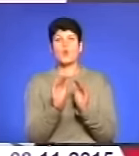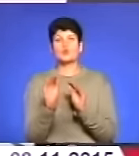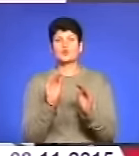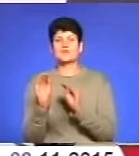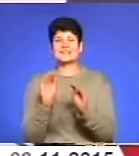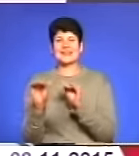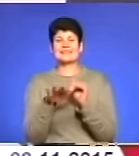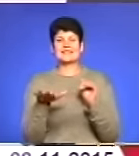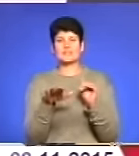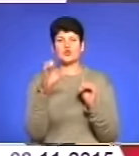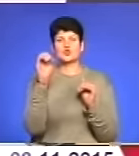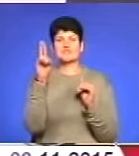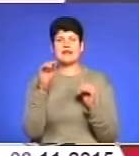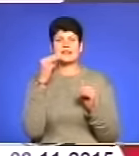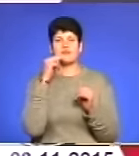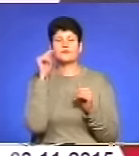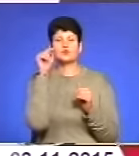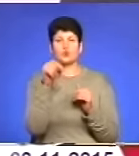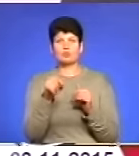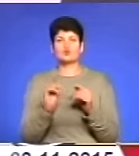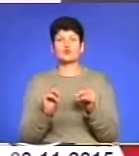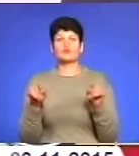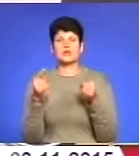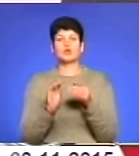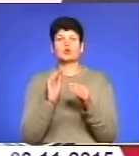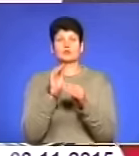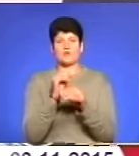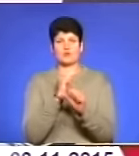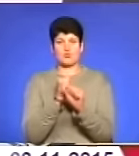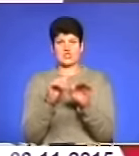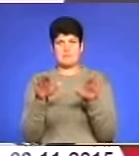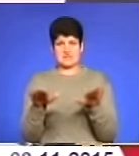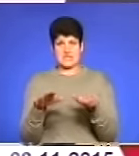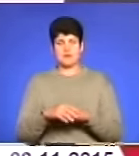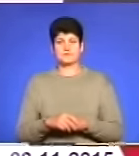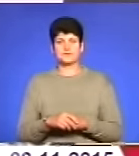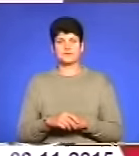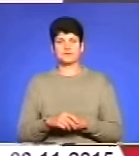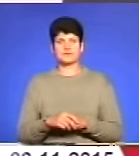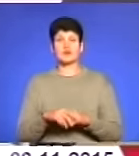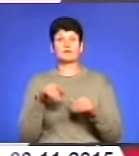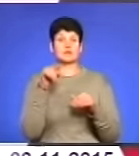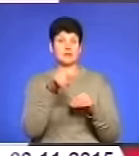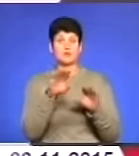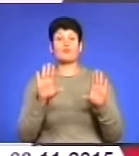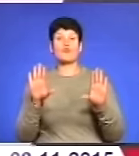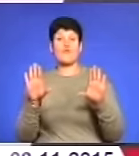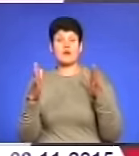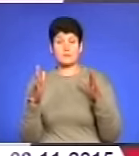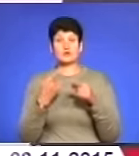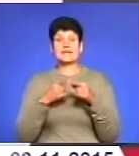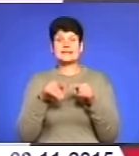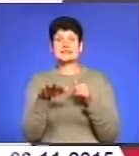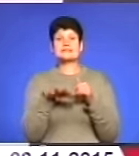соціальні ефекти також в тому полягає, що створені додаткові робочі місця. Тобто в даному випадку на цій